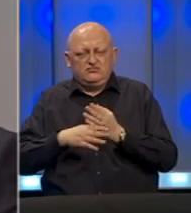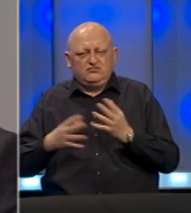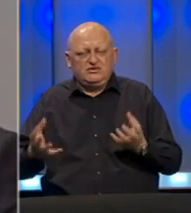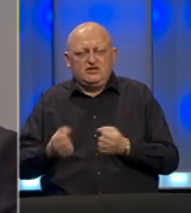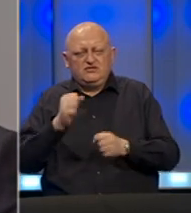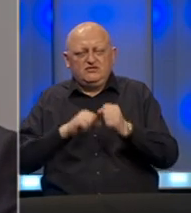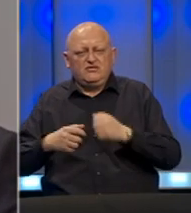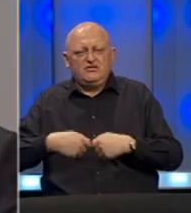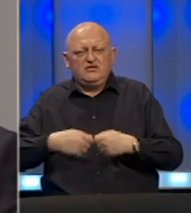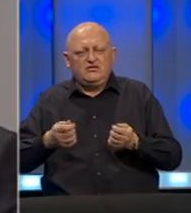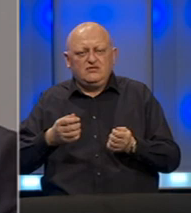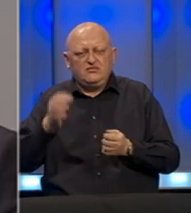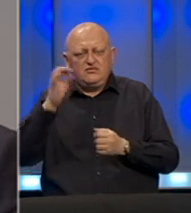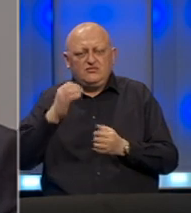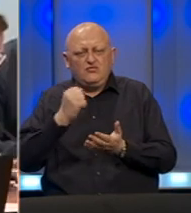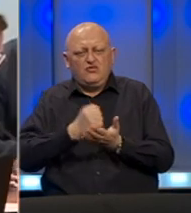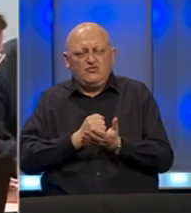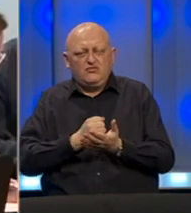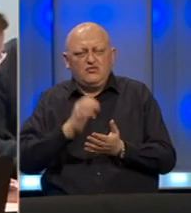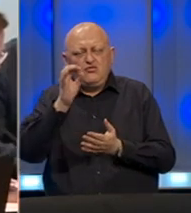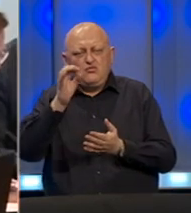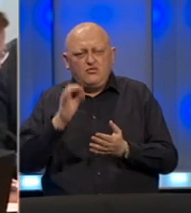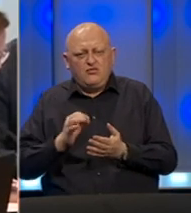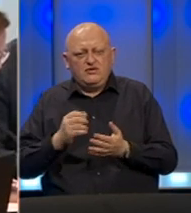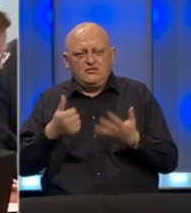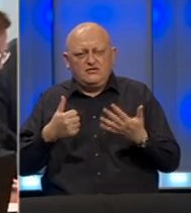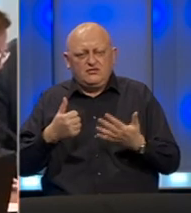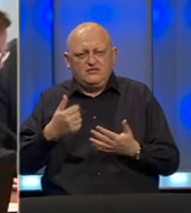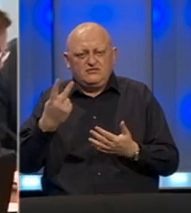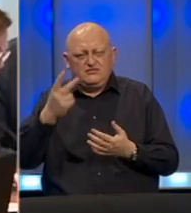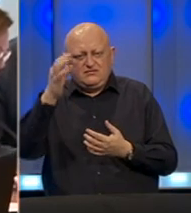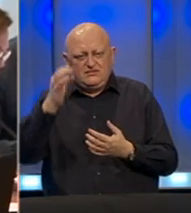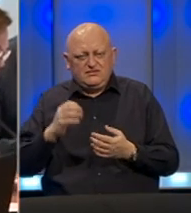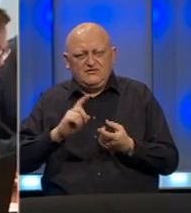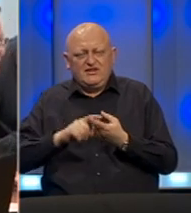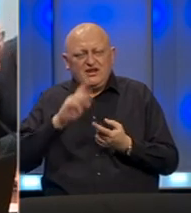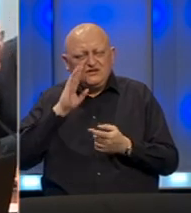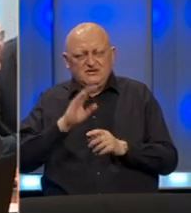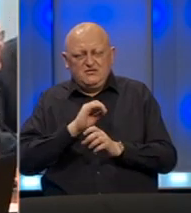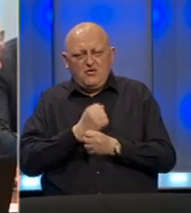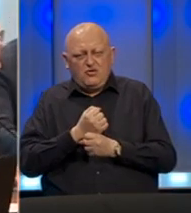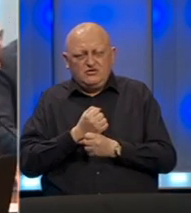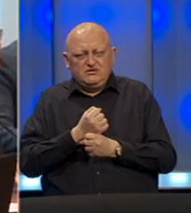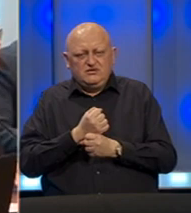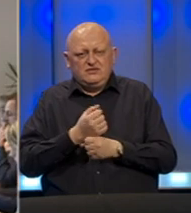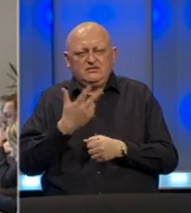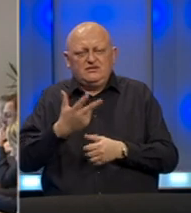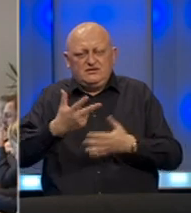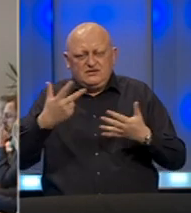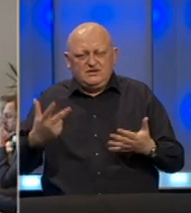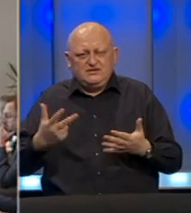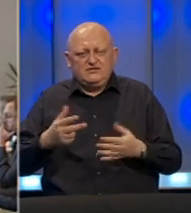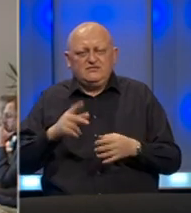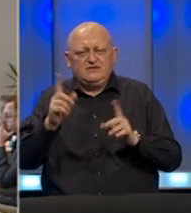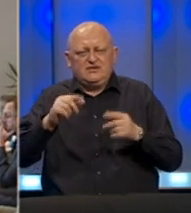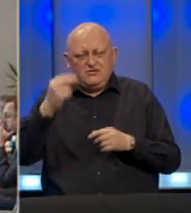spasavanje se dijeli po principu utvrđenom u procentima 62 odsto za Federaciju Bosne i Hercegovine, 38 odsto